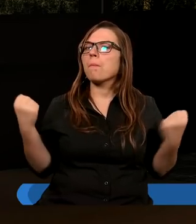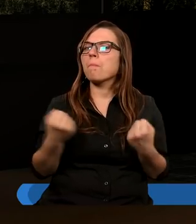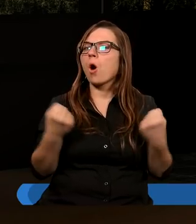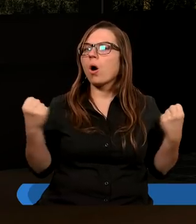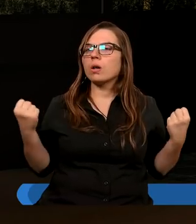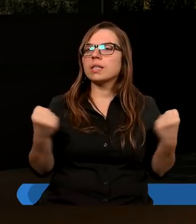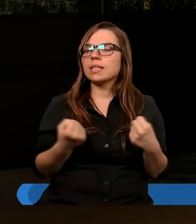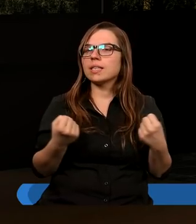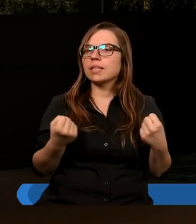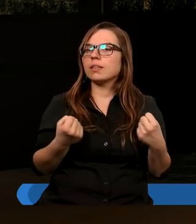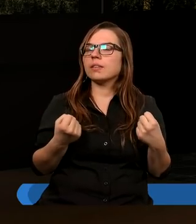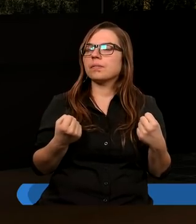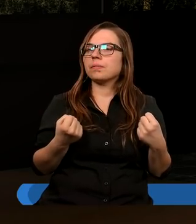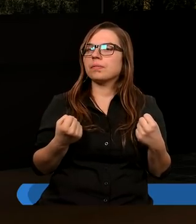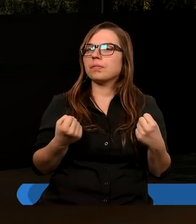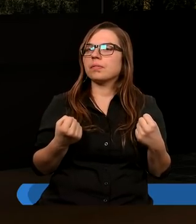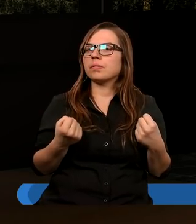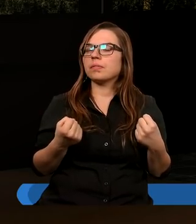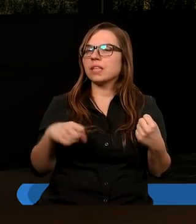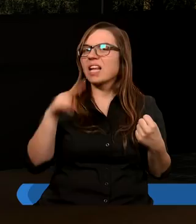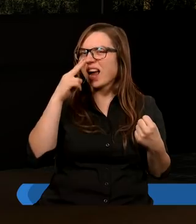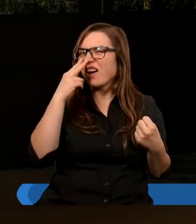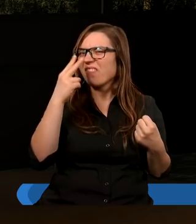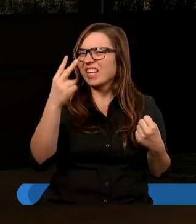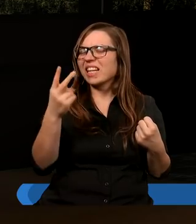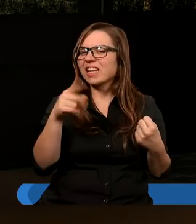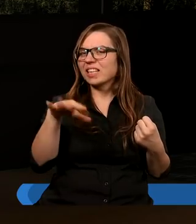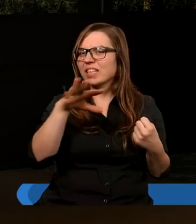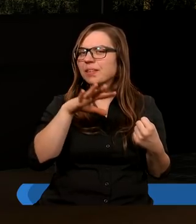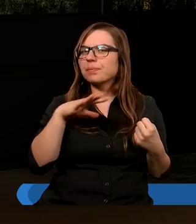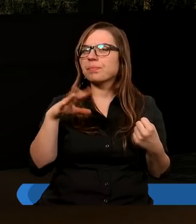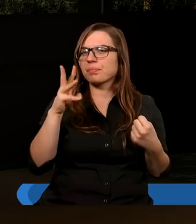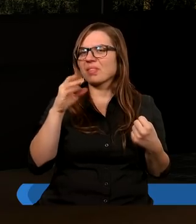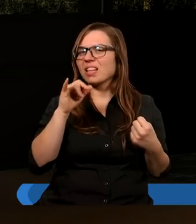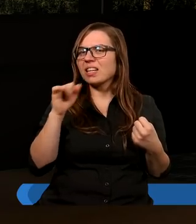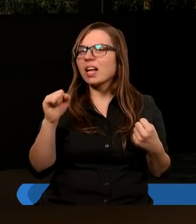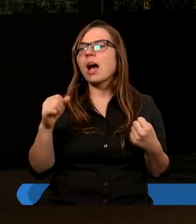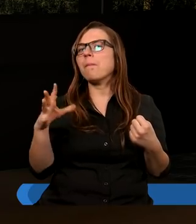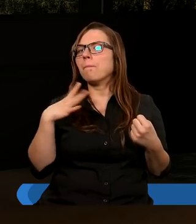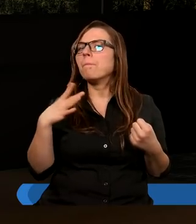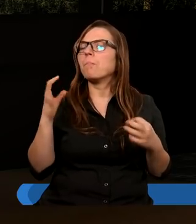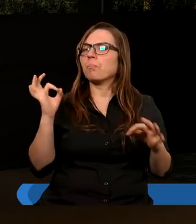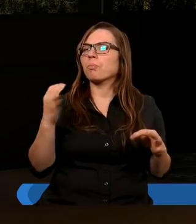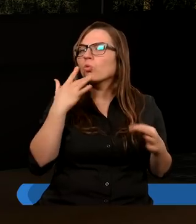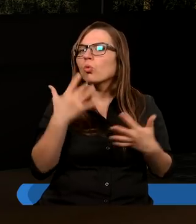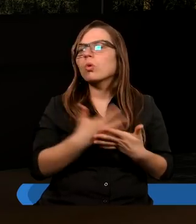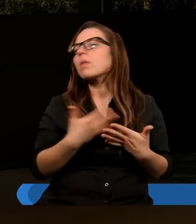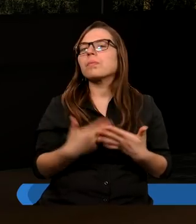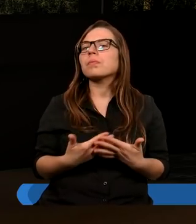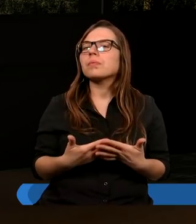wizji, taka mocna wizja została użyta, żeby